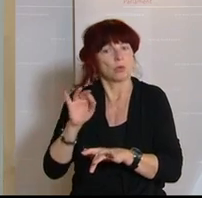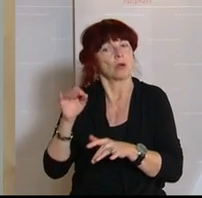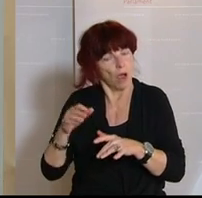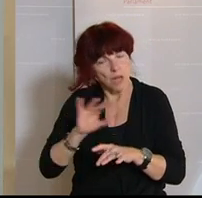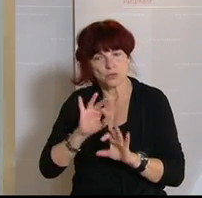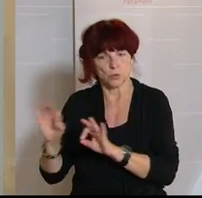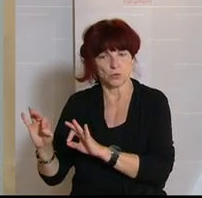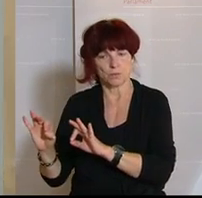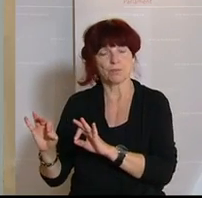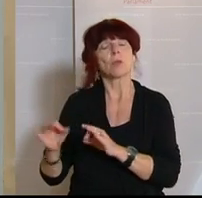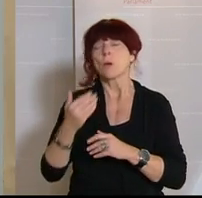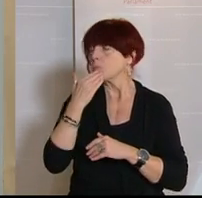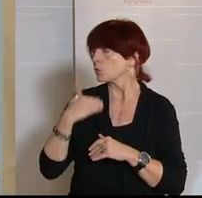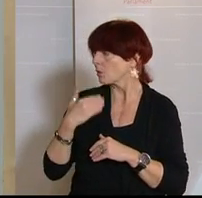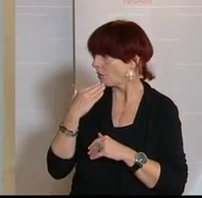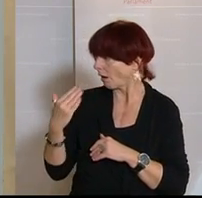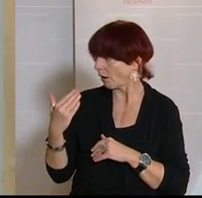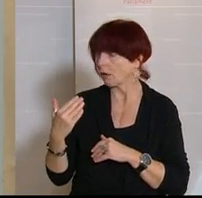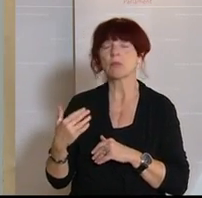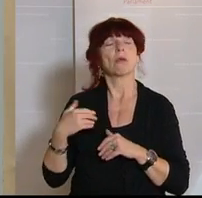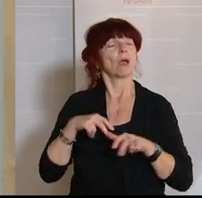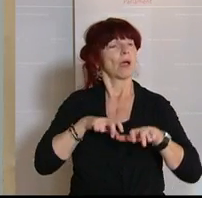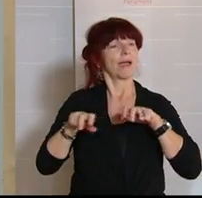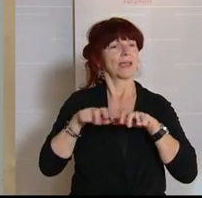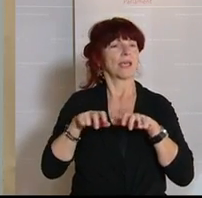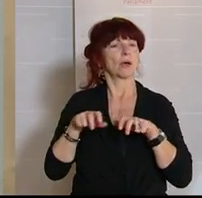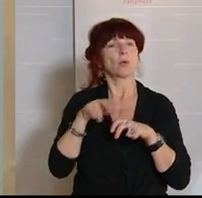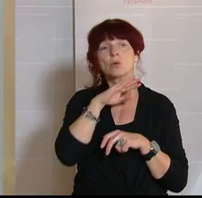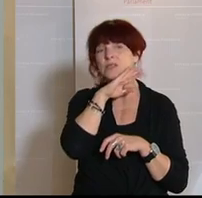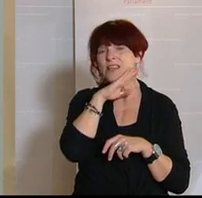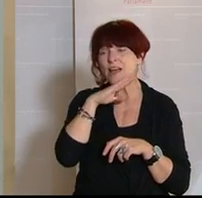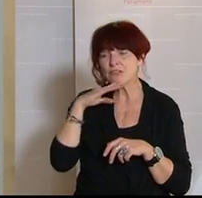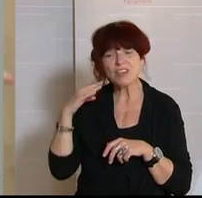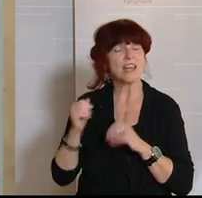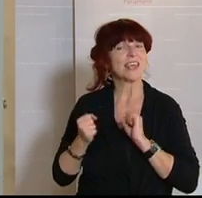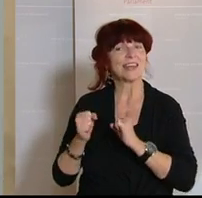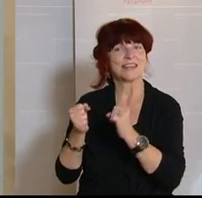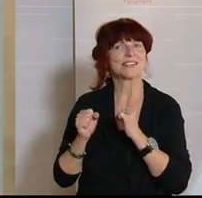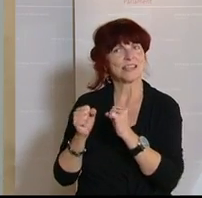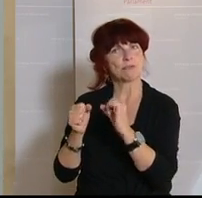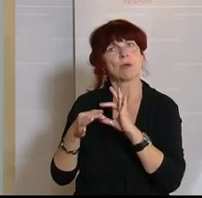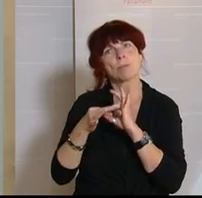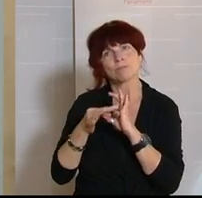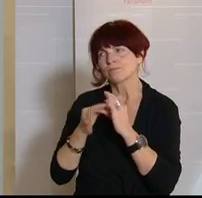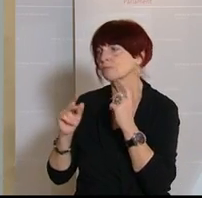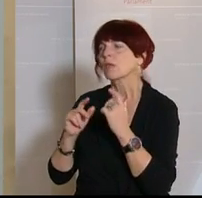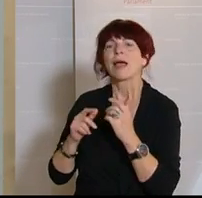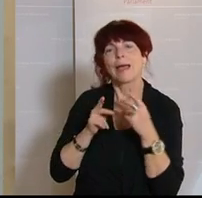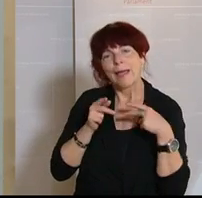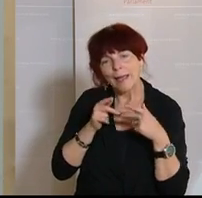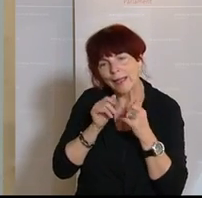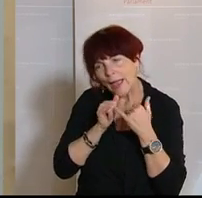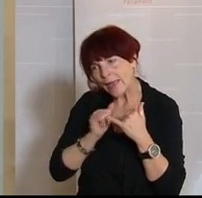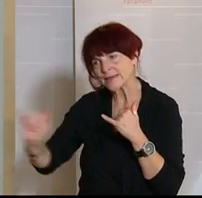der Regierung viele Initiativen gibt, einen Korridor zu schaffen. Ich möchte mich bei Caro Etztaler und allen anderen sehr